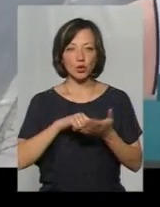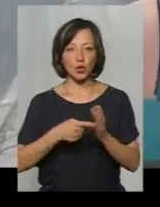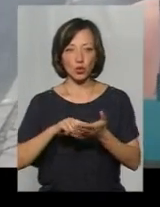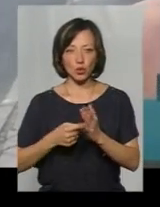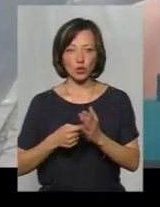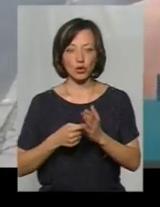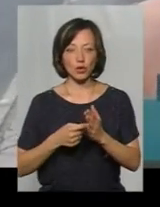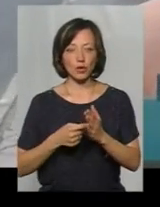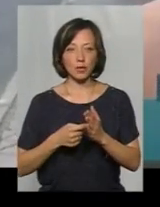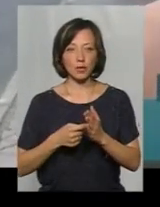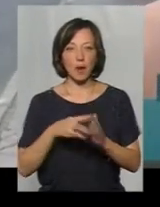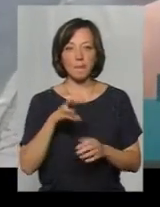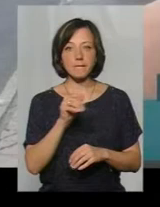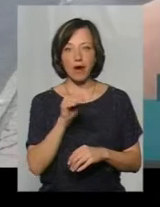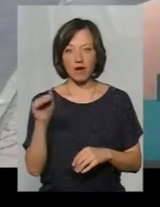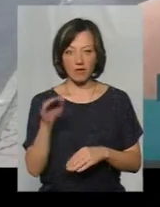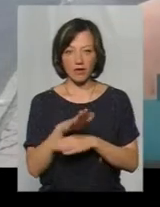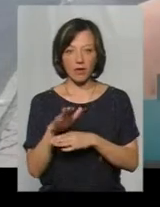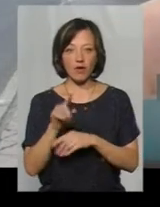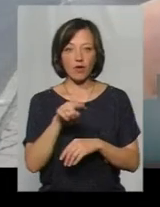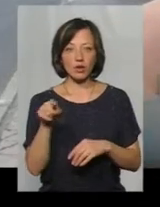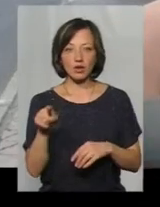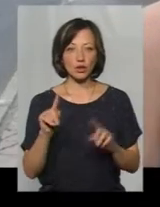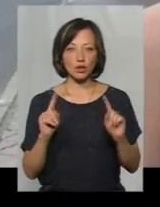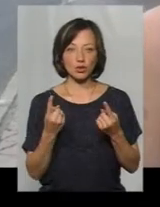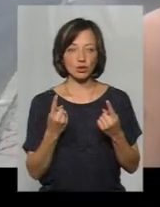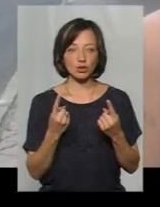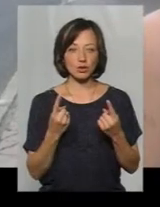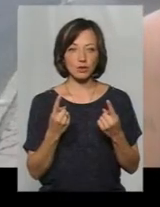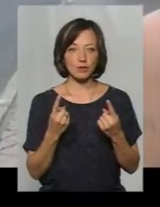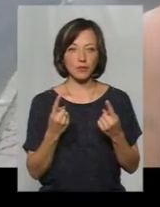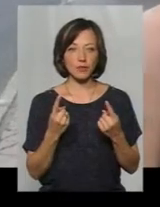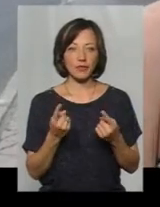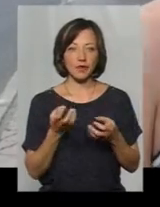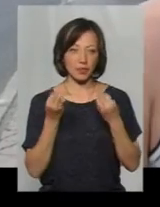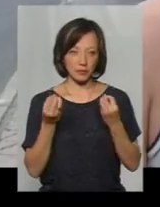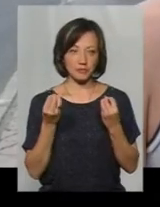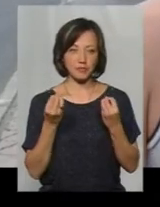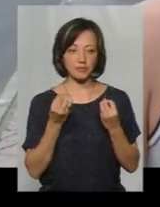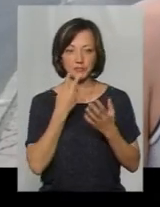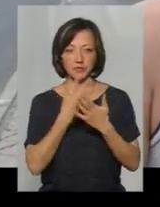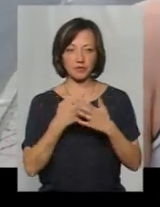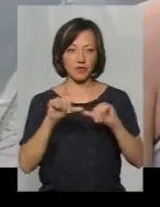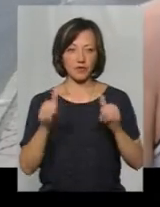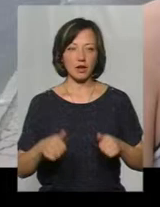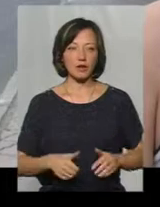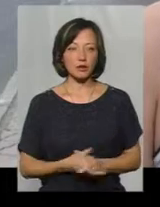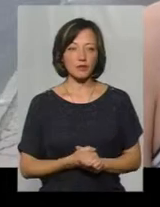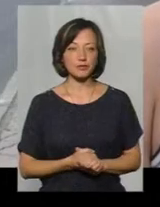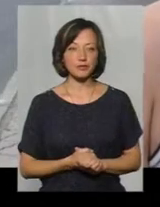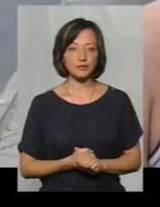мафів, і вони не дуже в такому президентальному віде.